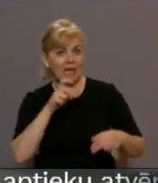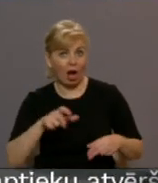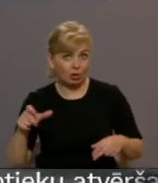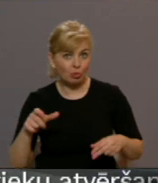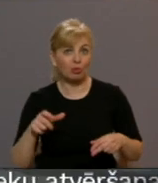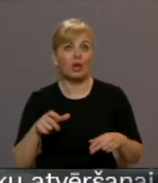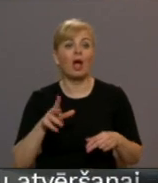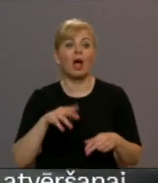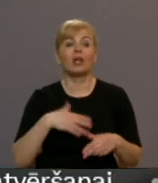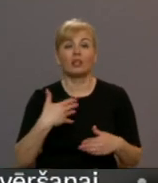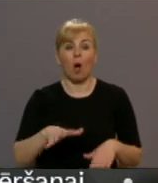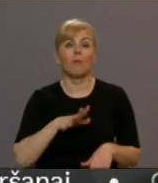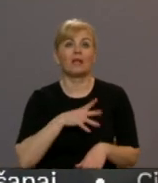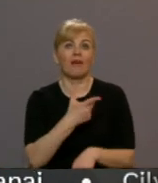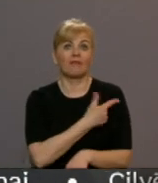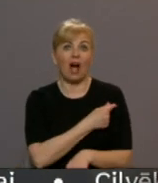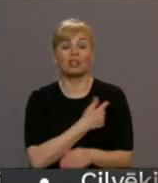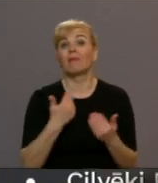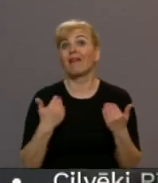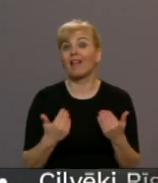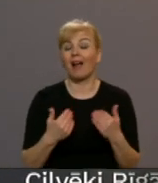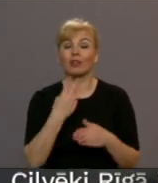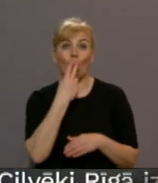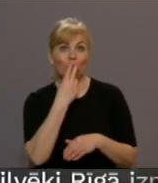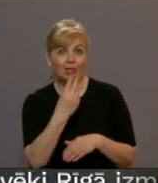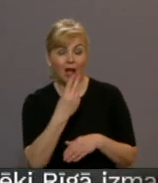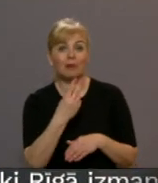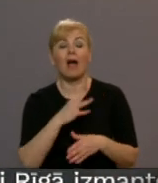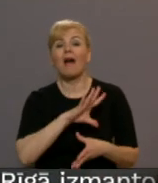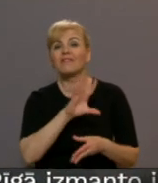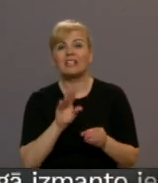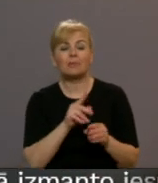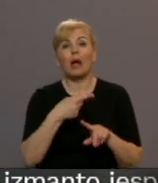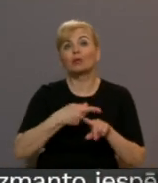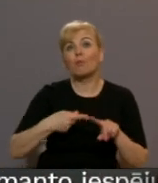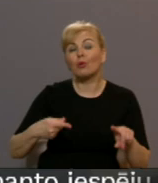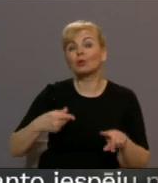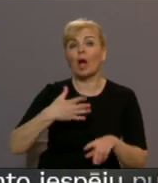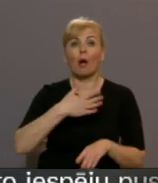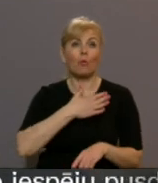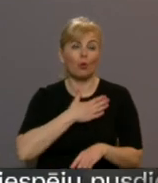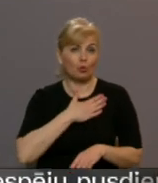diezgan visi jau ir vakcinējušies. Šobrīd mēs uzskatām, ka vismaz pusi no mūsu